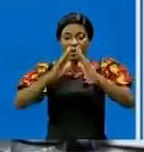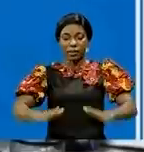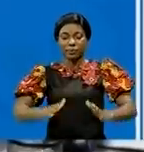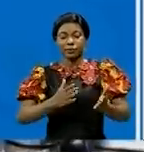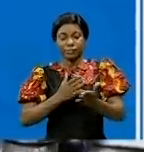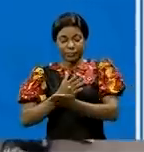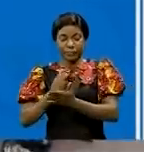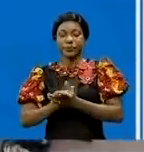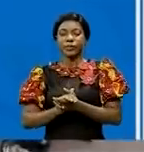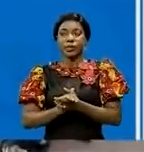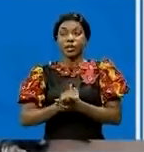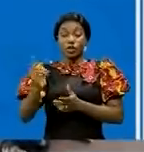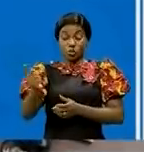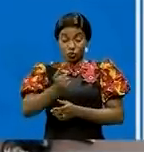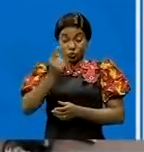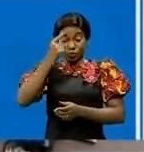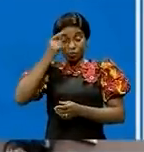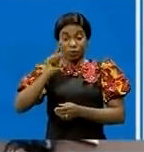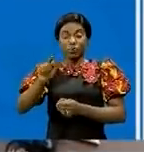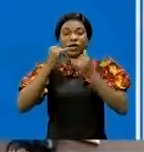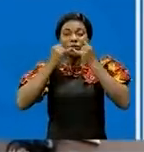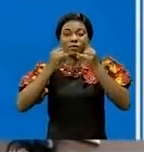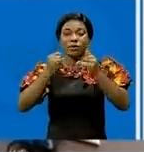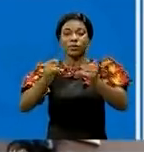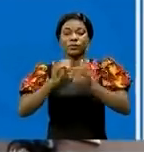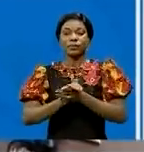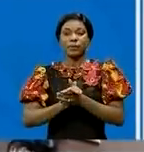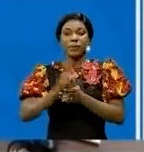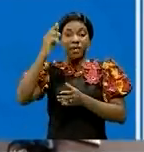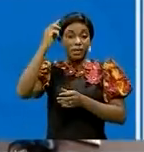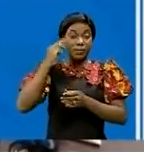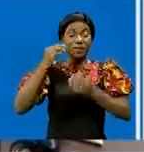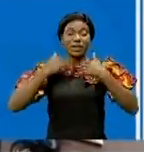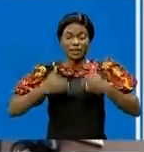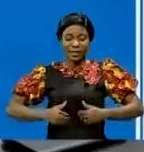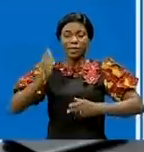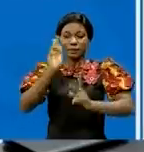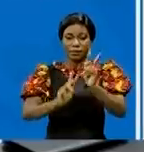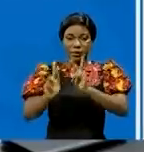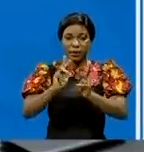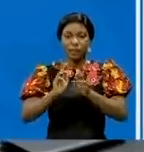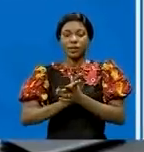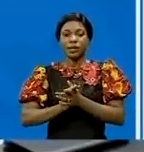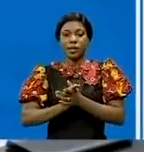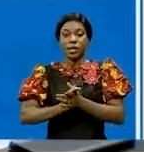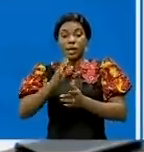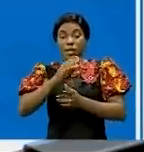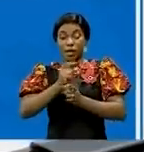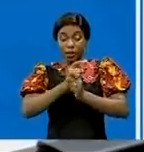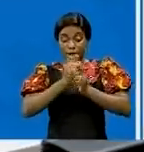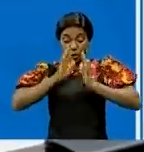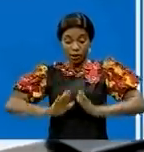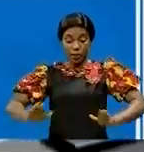Toujours sur ces chapitres de points d'information, le ministre de la Santé publique, Hygiène et Prévention